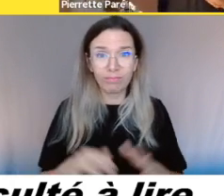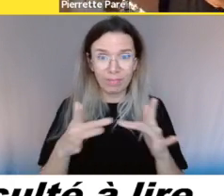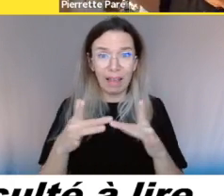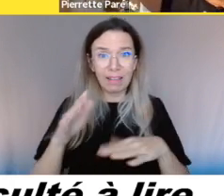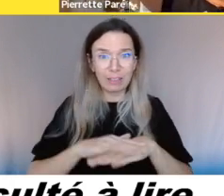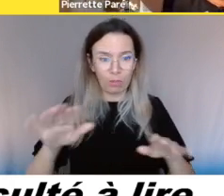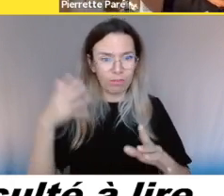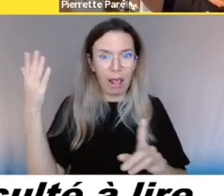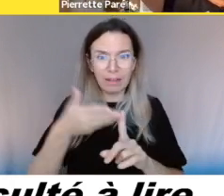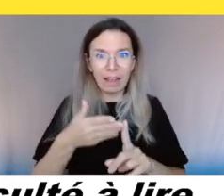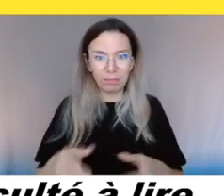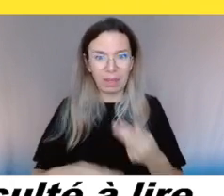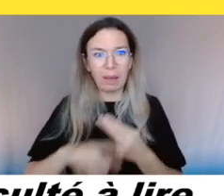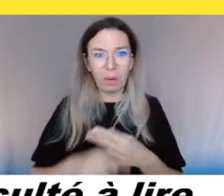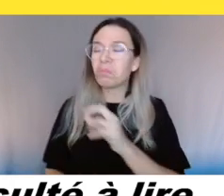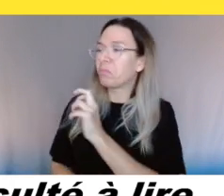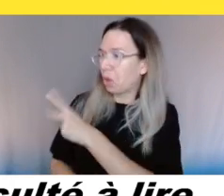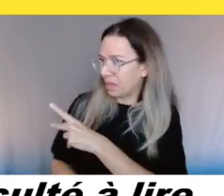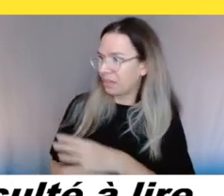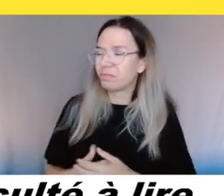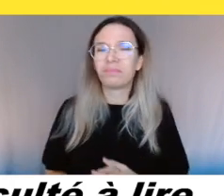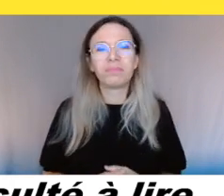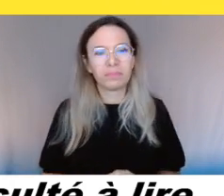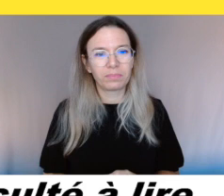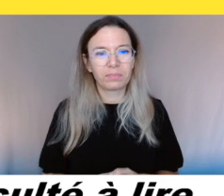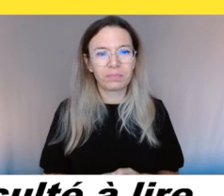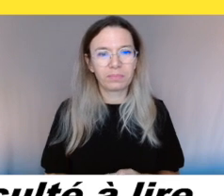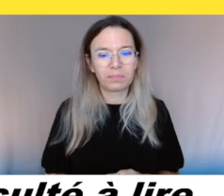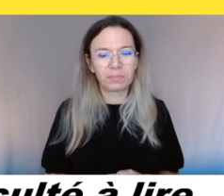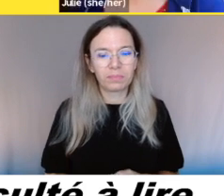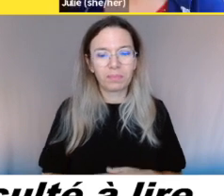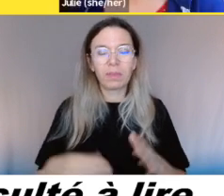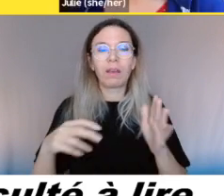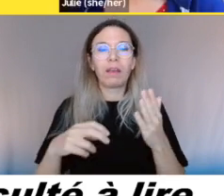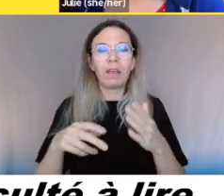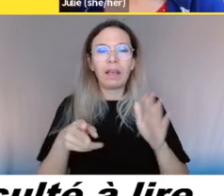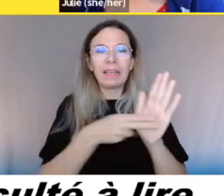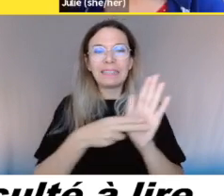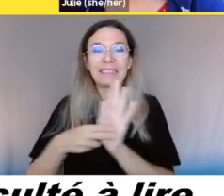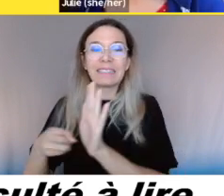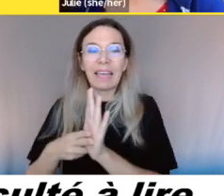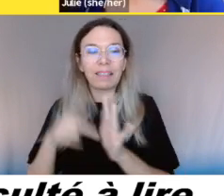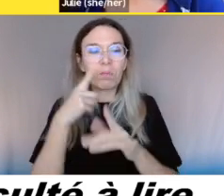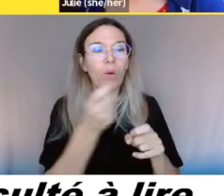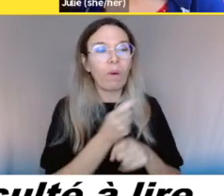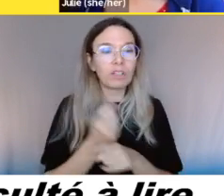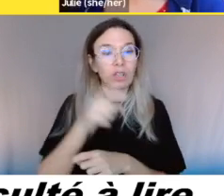Mais ça ne te lit pas les prix non plus, tu sais. Il y a les applis TAP, TAP,